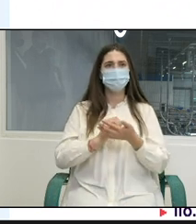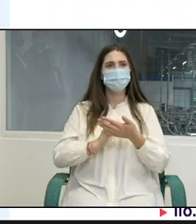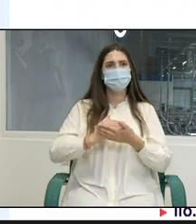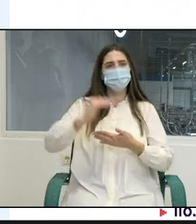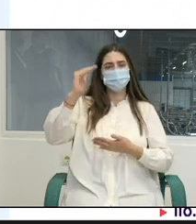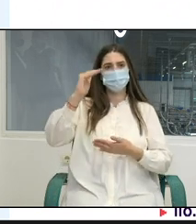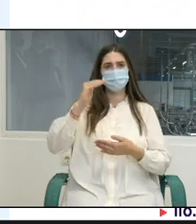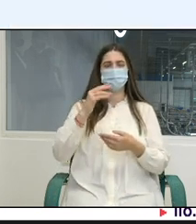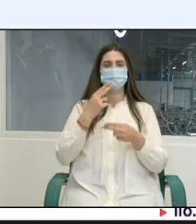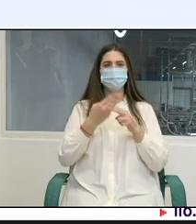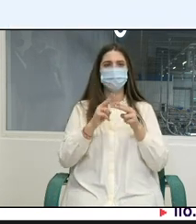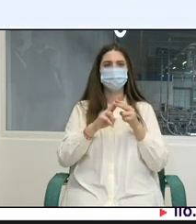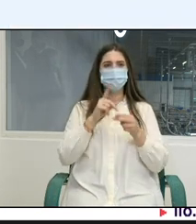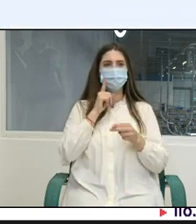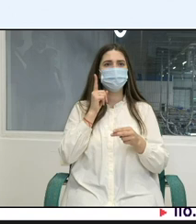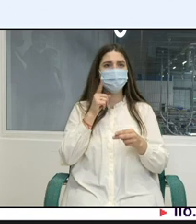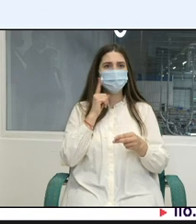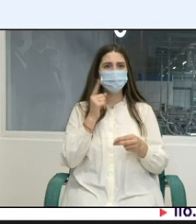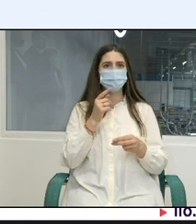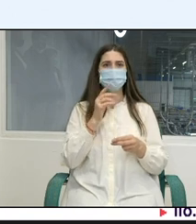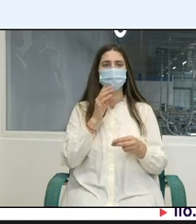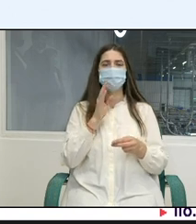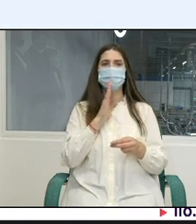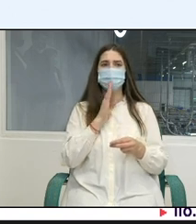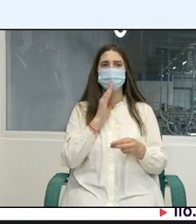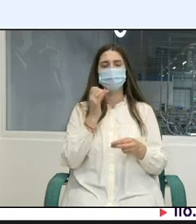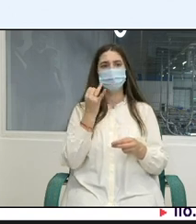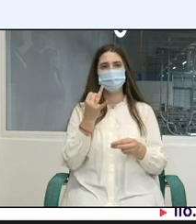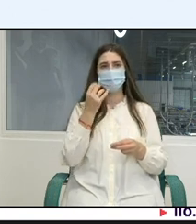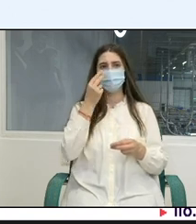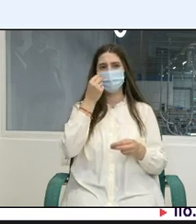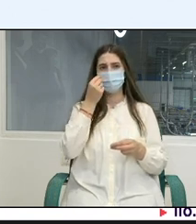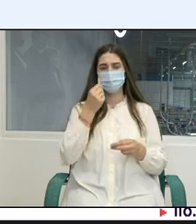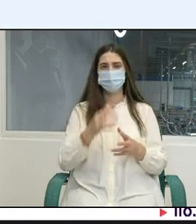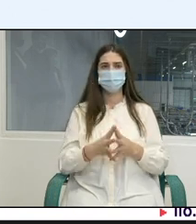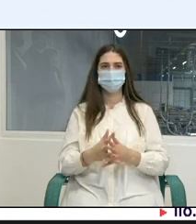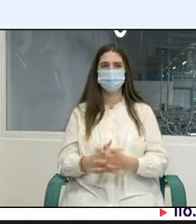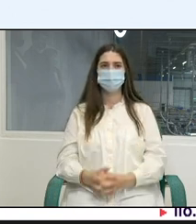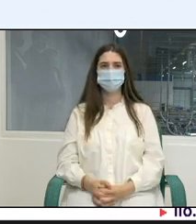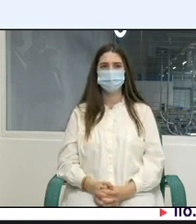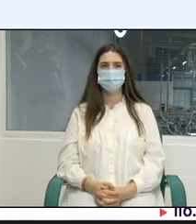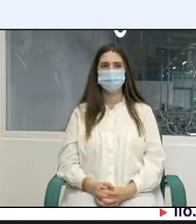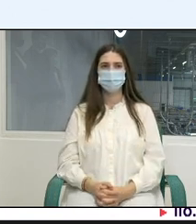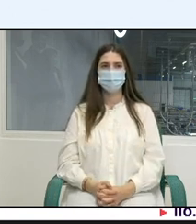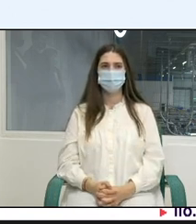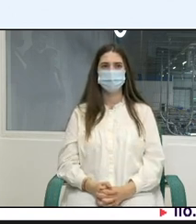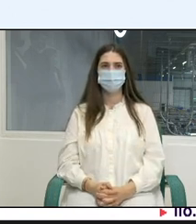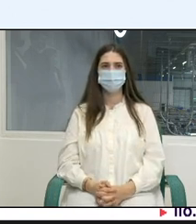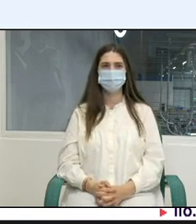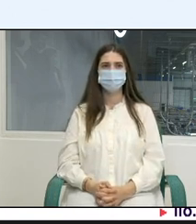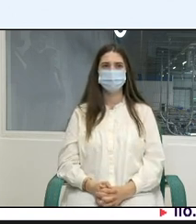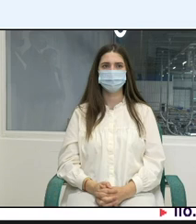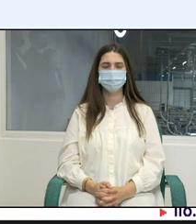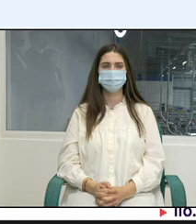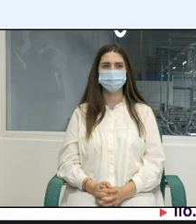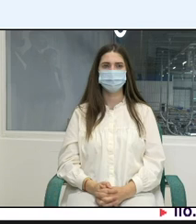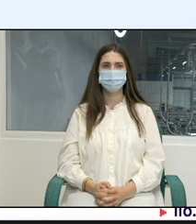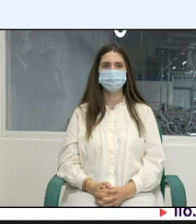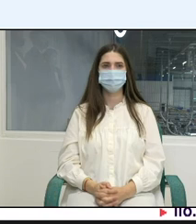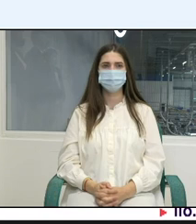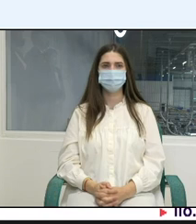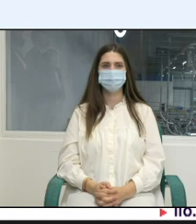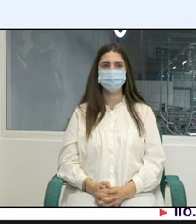tinerilor fete și băiați. Și aici avem un exemplu a ceea ce numesc eu